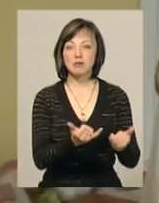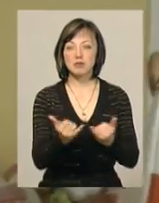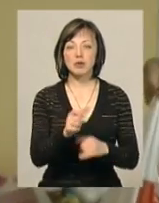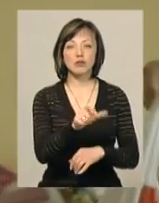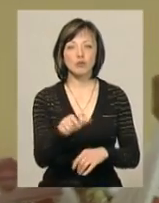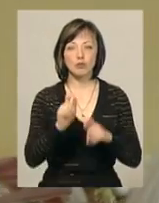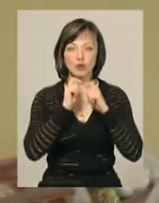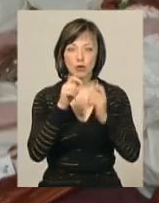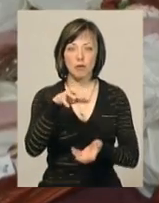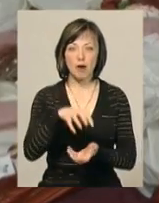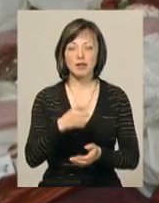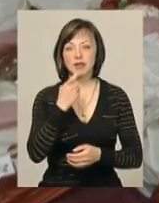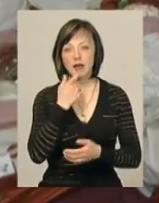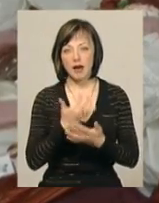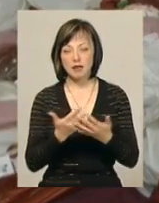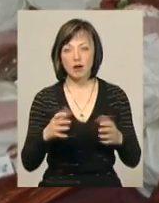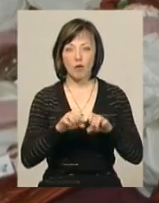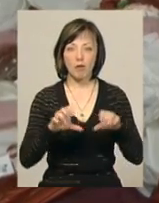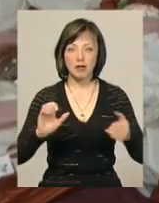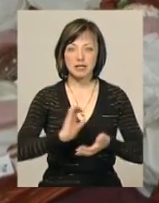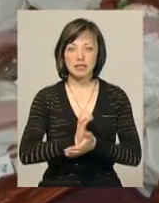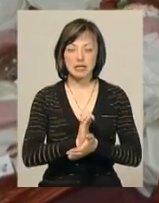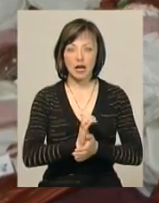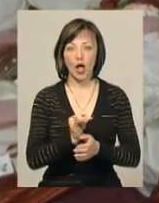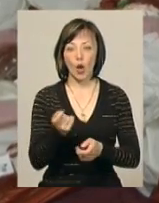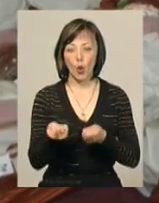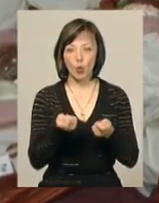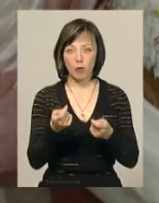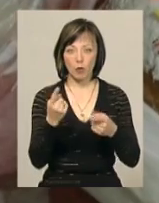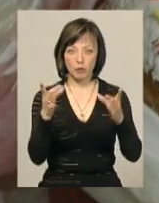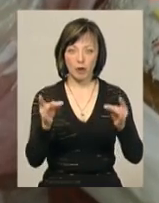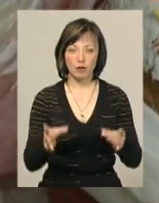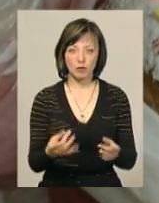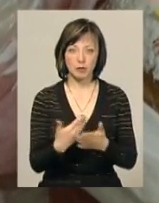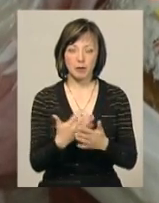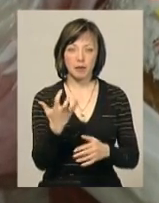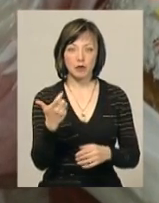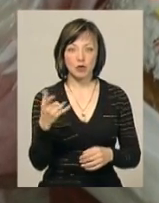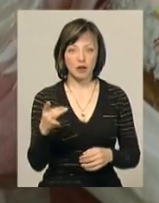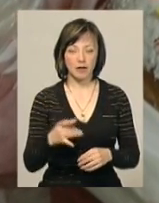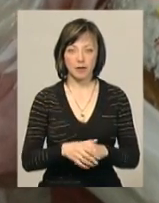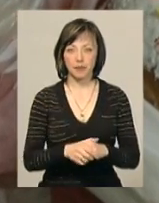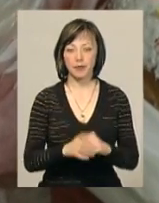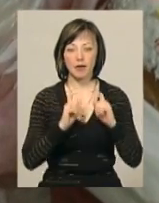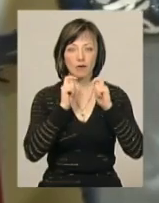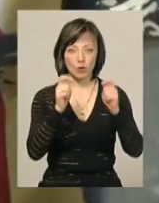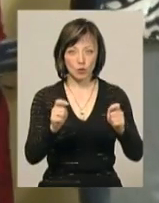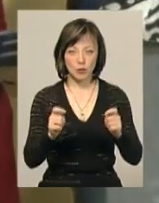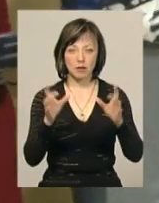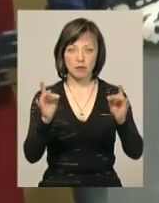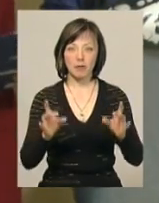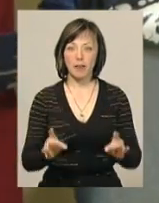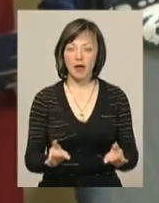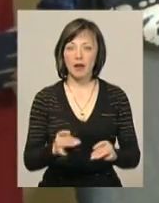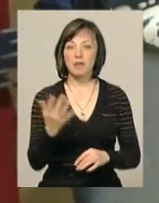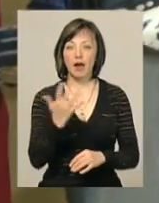краянам подарують пасху, яйця, ковбаси, сир та крупи. Один такий пакунок вартує до п'яти сотень гривень. Вручать великодні кошики